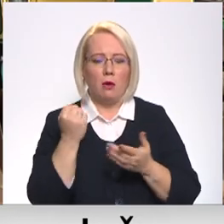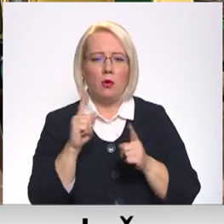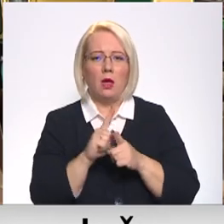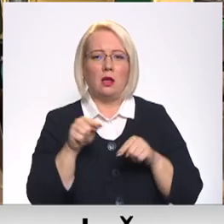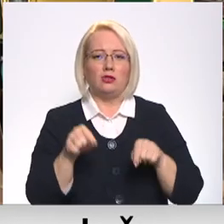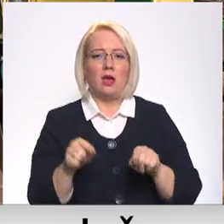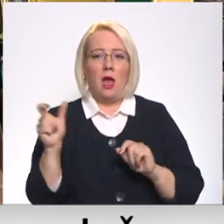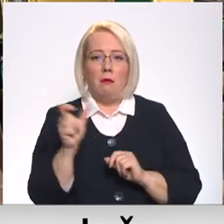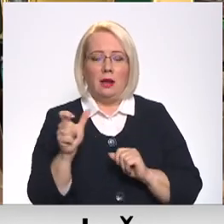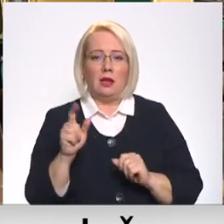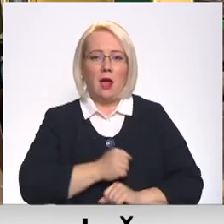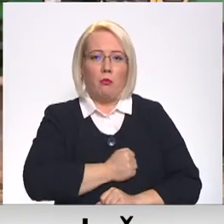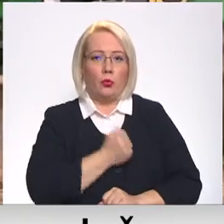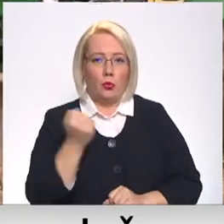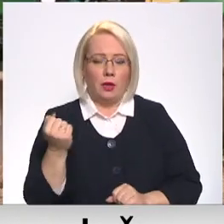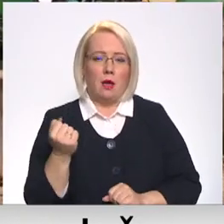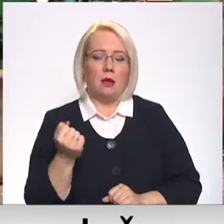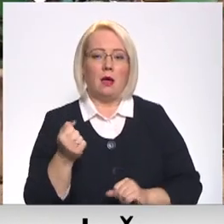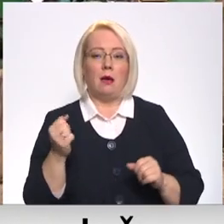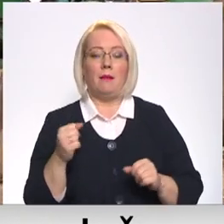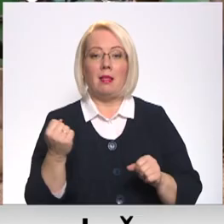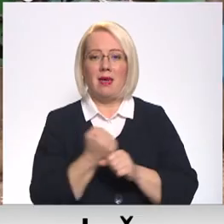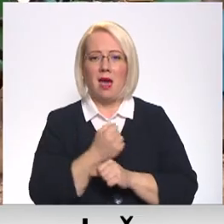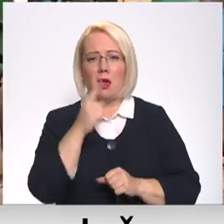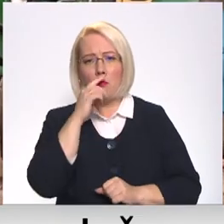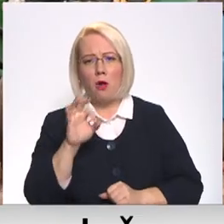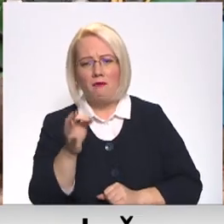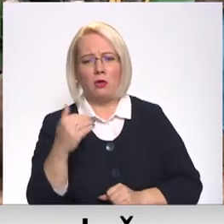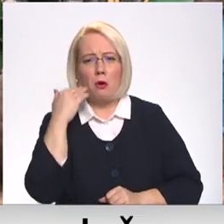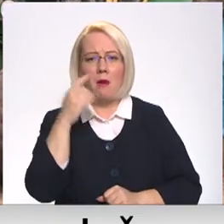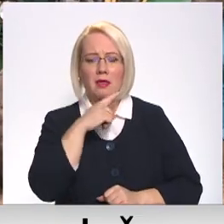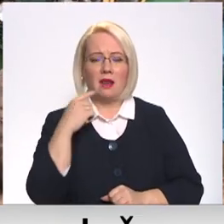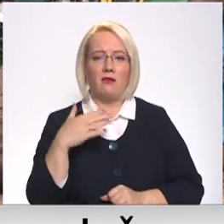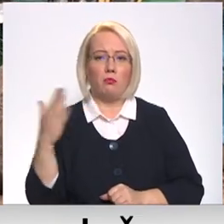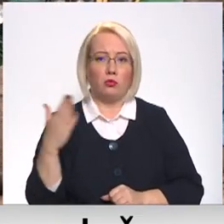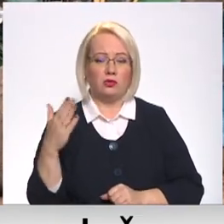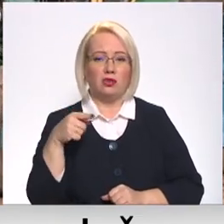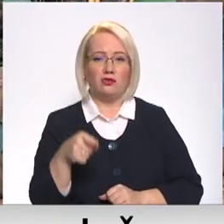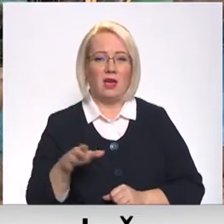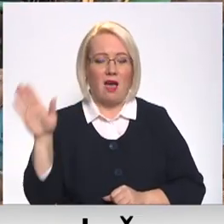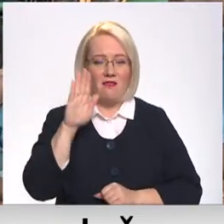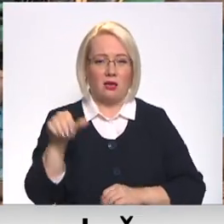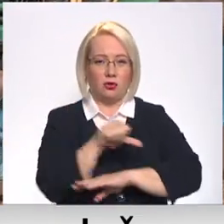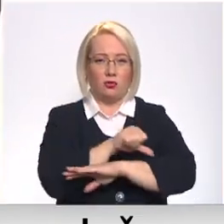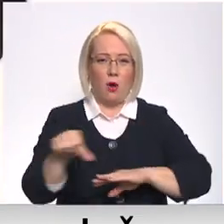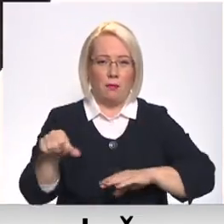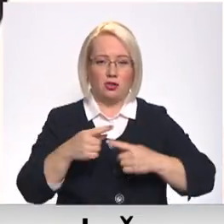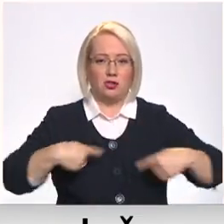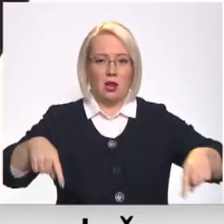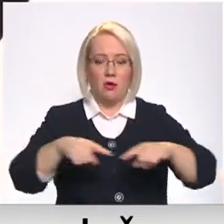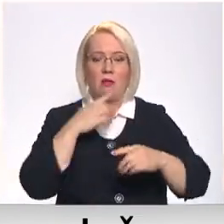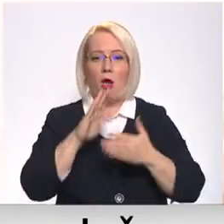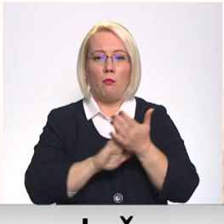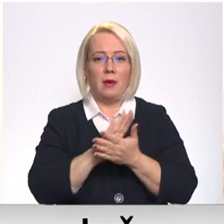šoņšanī brīdī ir apgrūtināts. Lai arī provokāciju no Balkrīvijas puses tieši šajā valsts robežas sektorā līdz šim nav